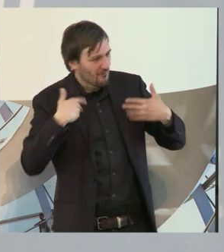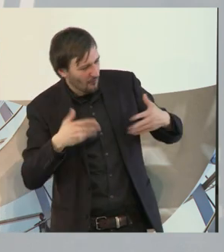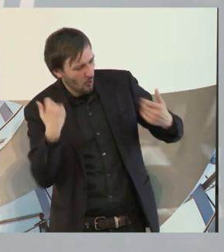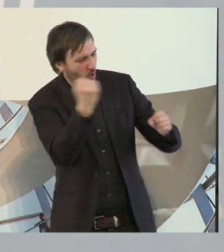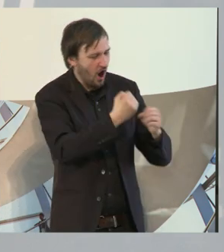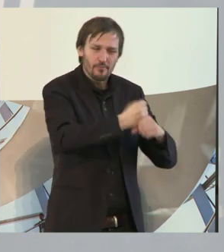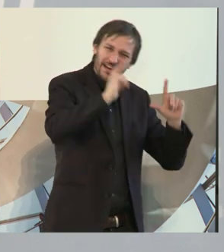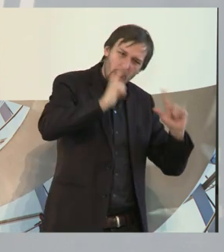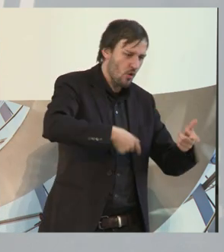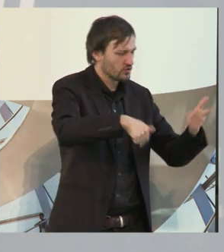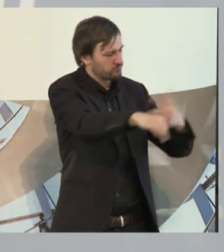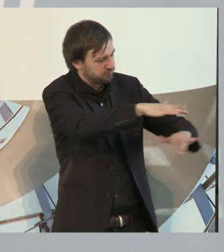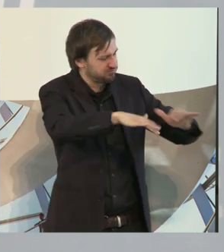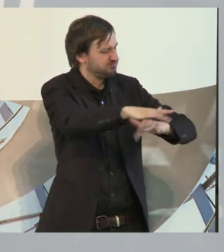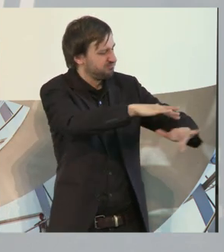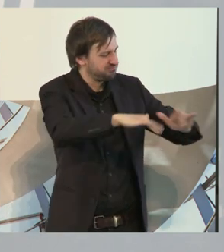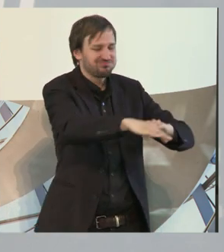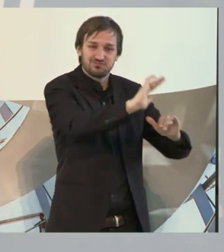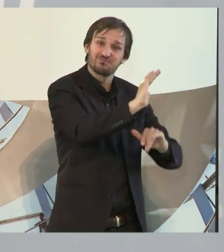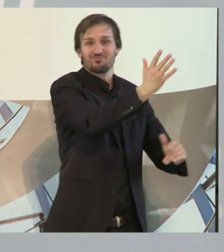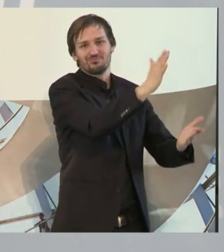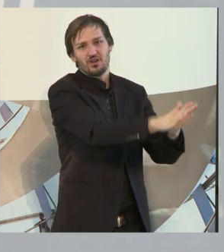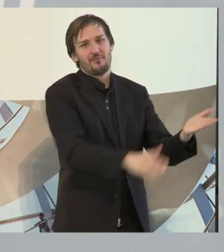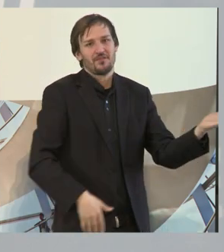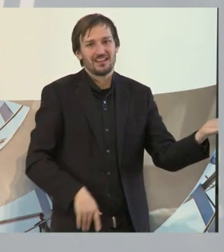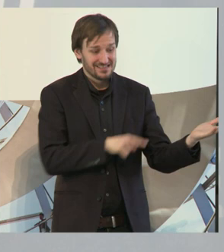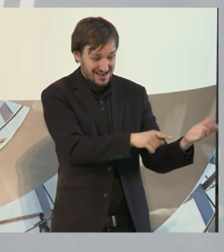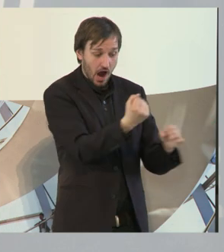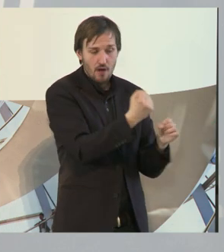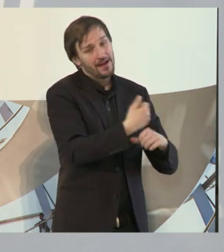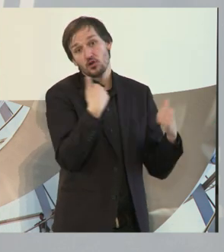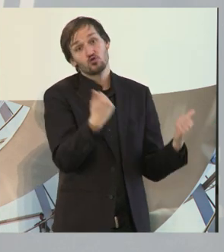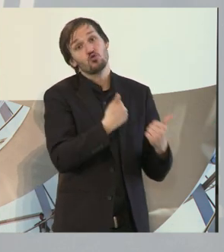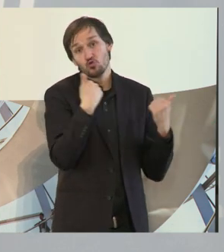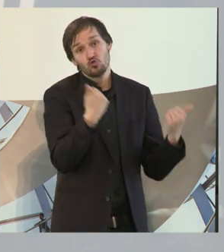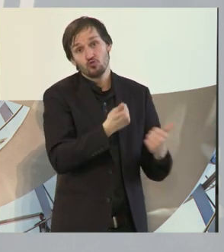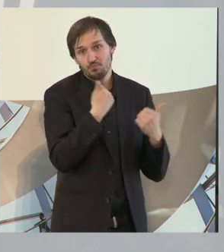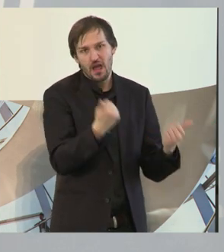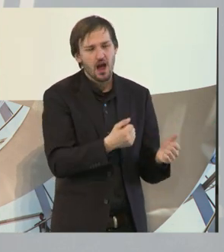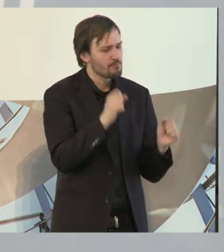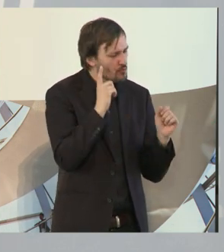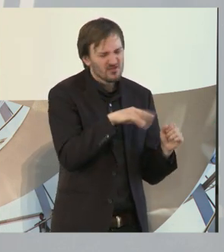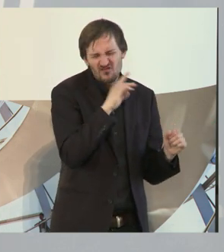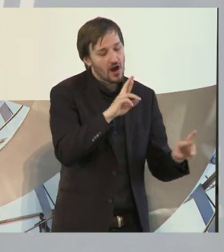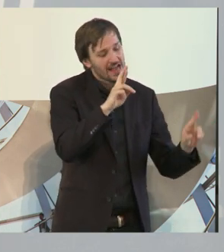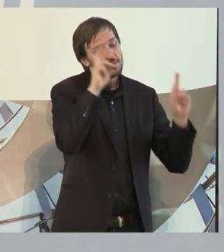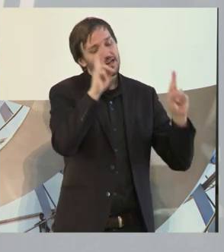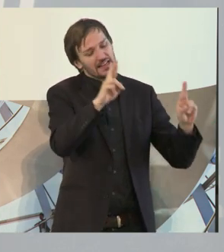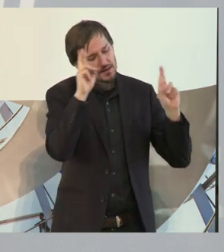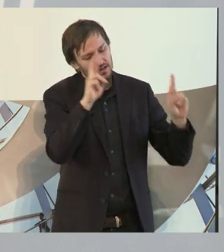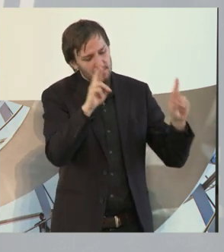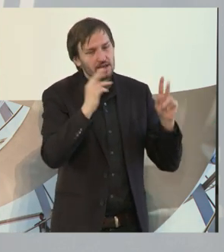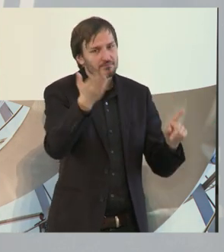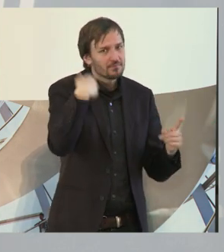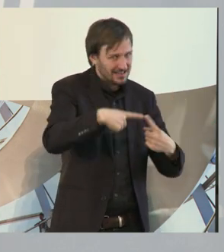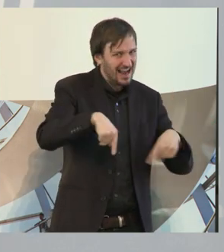diese Arbeit dann letzten Endes angenommen haben. Die haben so eine super Arbeit gemacht, das kann man ihnen also eigentlich gar nicht hoch genug anrechnen. Der Kreis